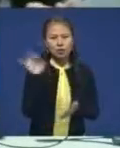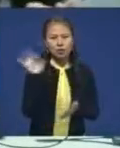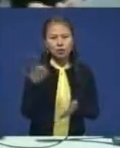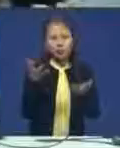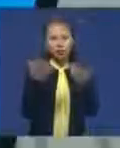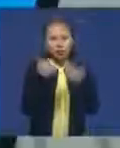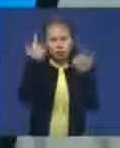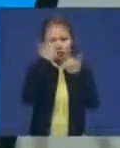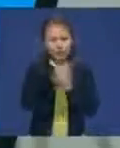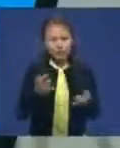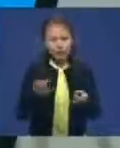кешіктірмей жариялау өтес.